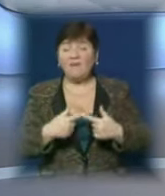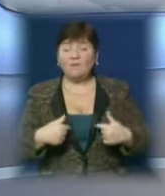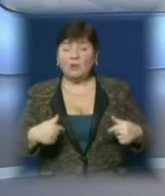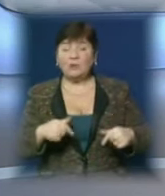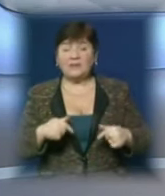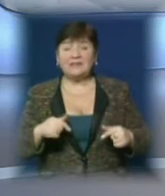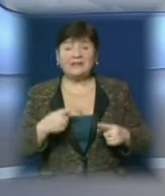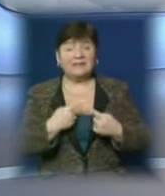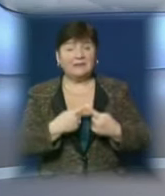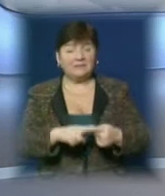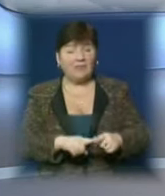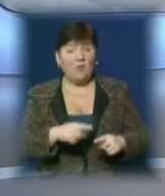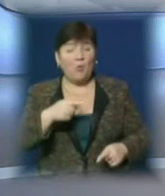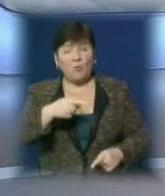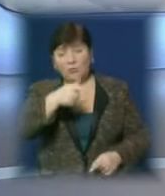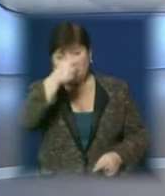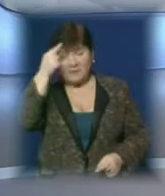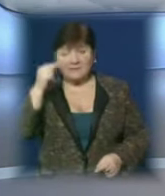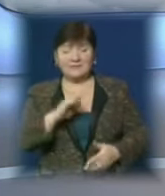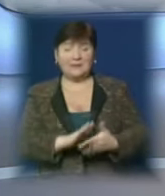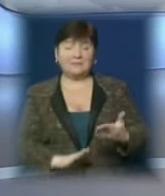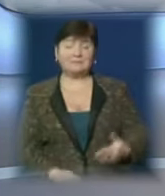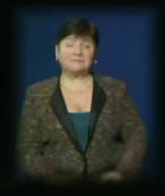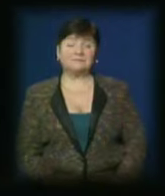телебачення у Празі. Анастасія Ношка знає більше.